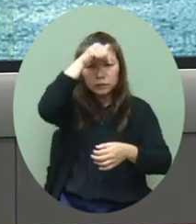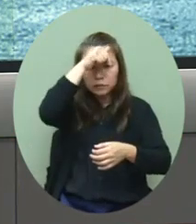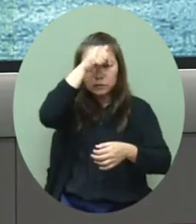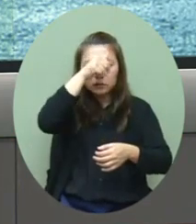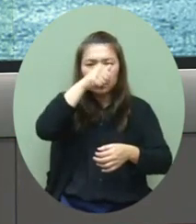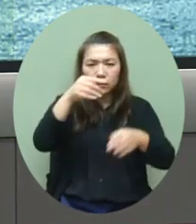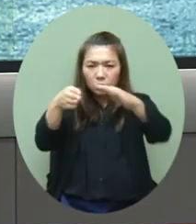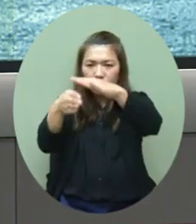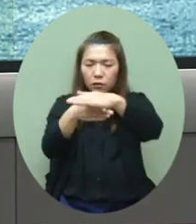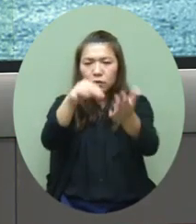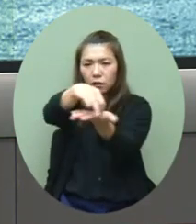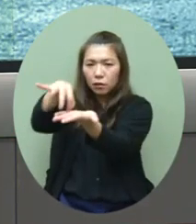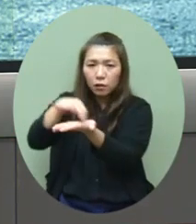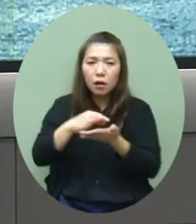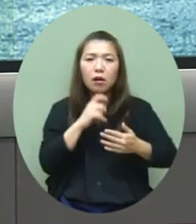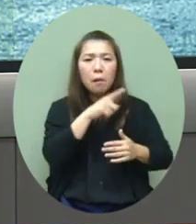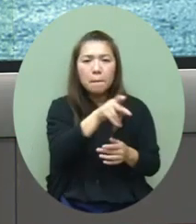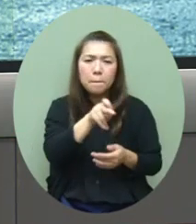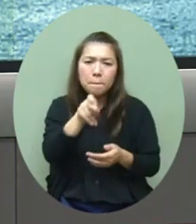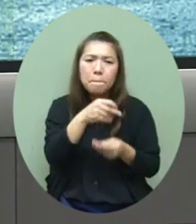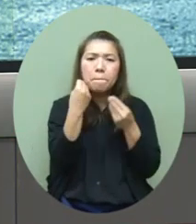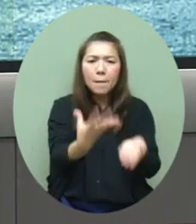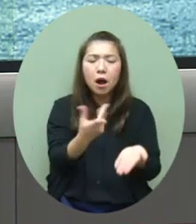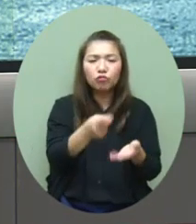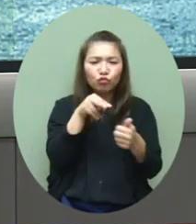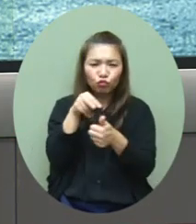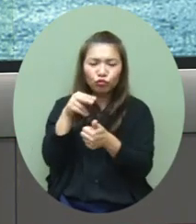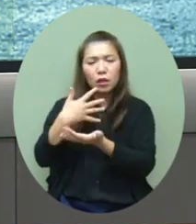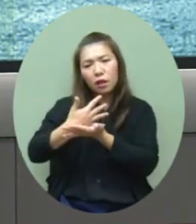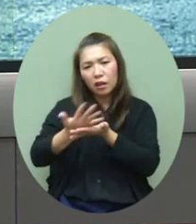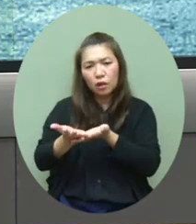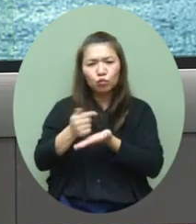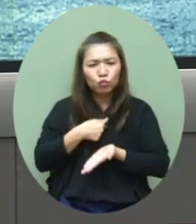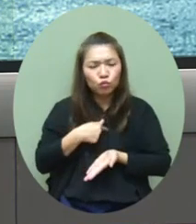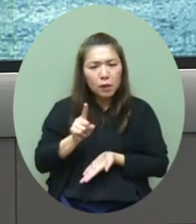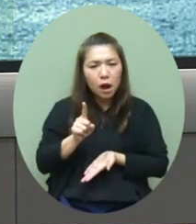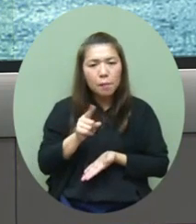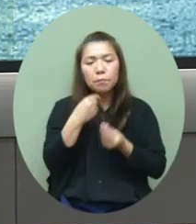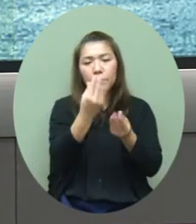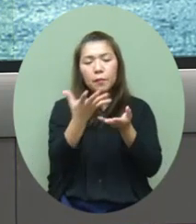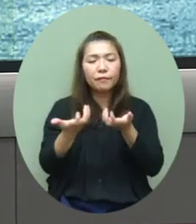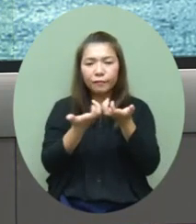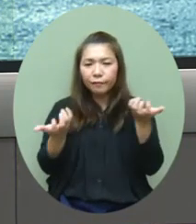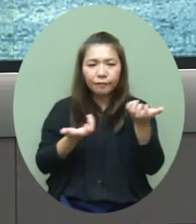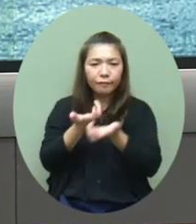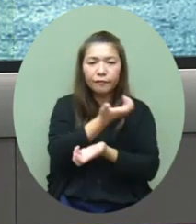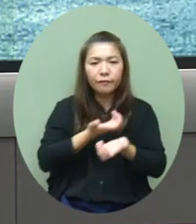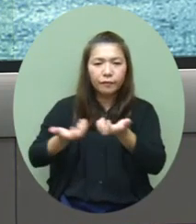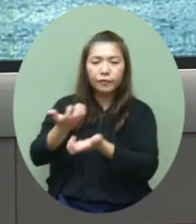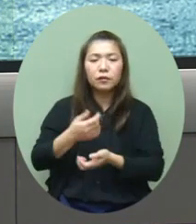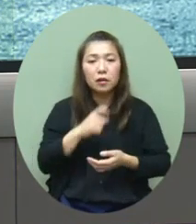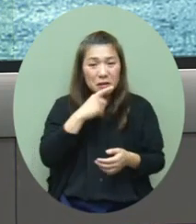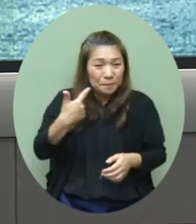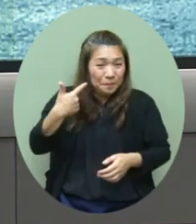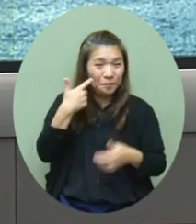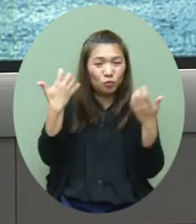情況怎樣可以平均可以照顧到不同病人的需要所以變成這個就沒有一個很